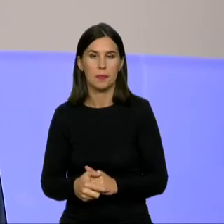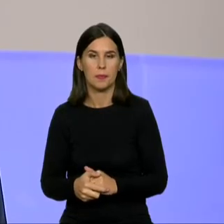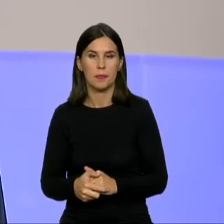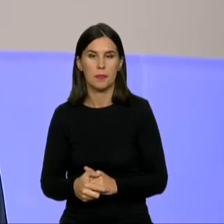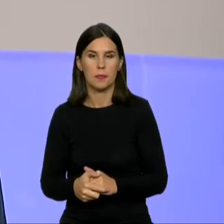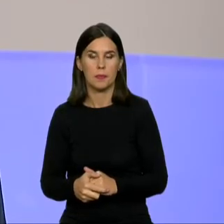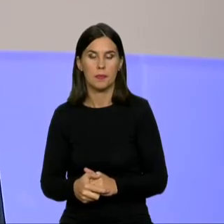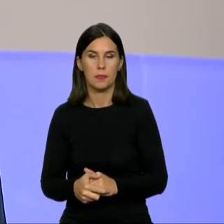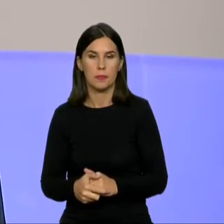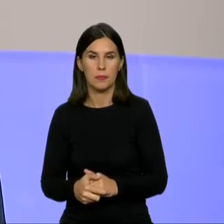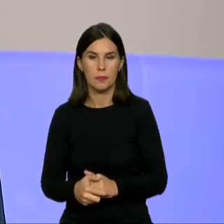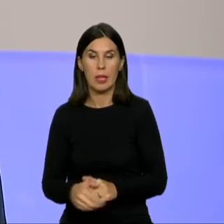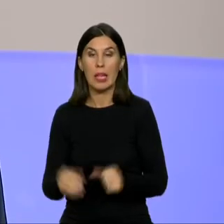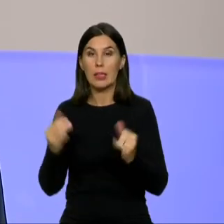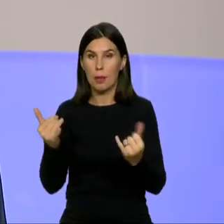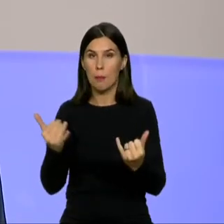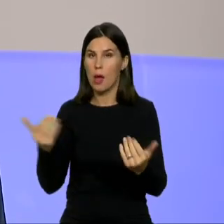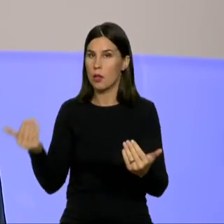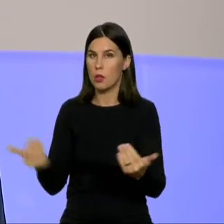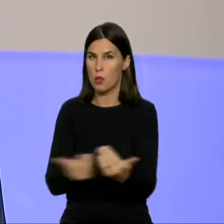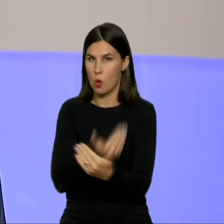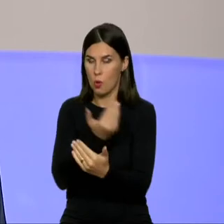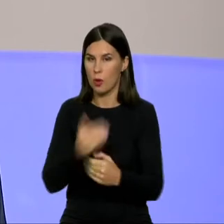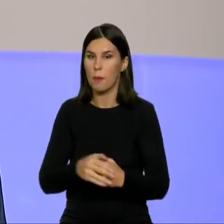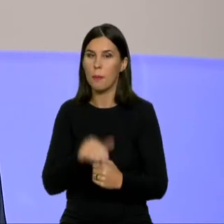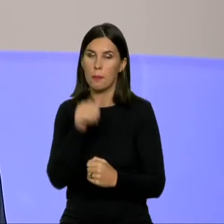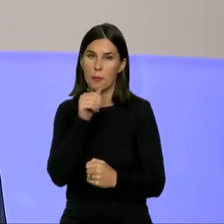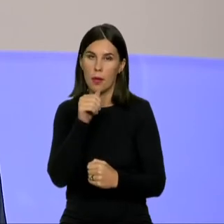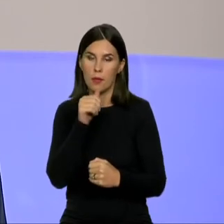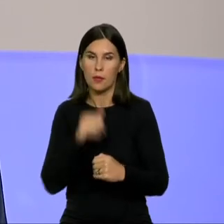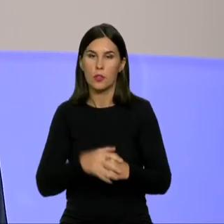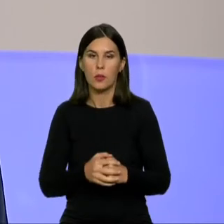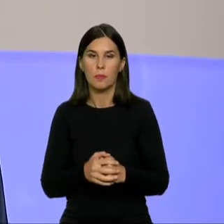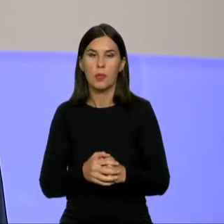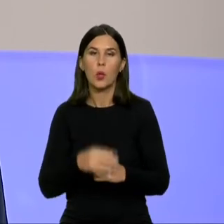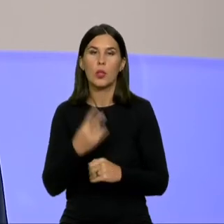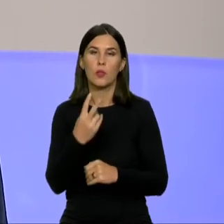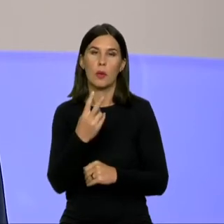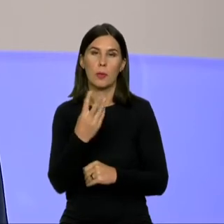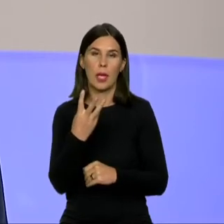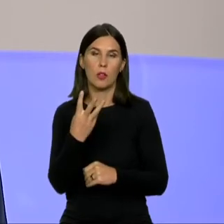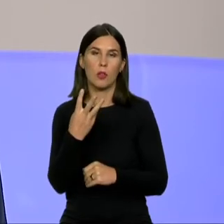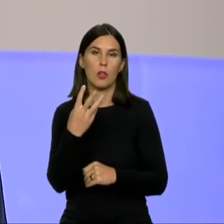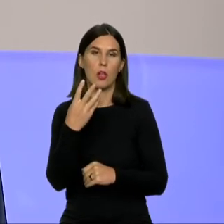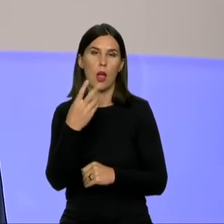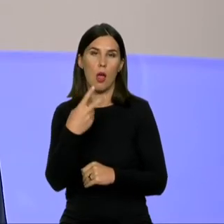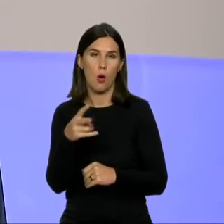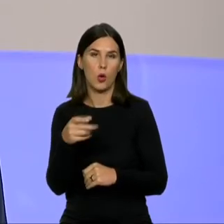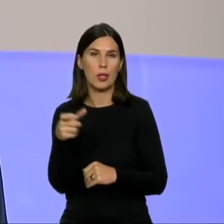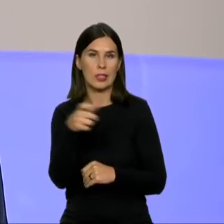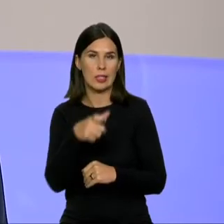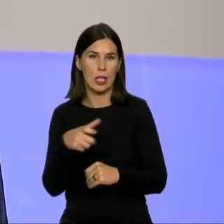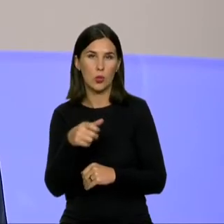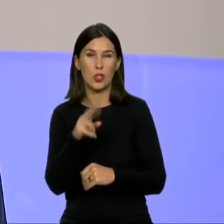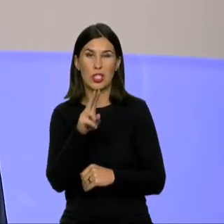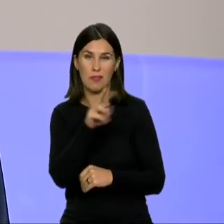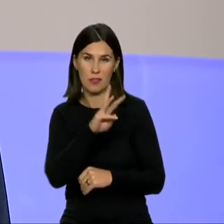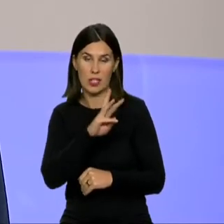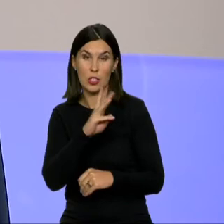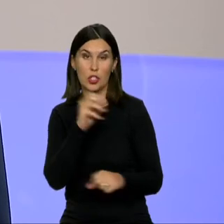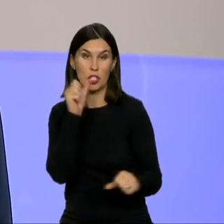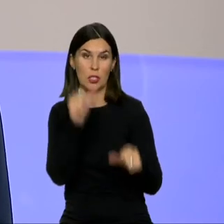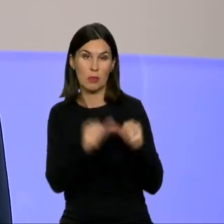kainos dalis virš jantį 24 eurocentus už kWh šiemet